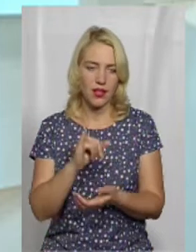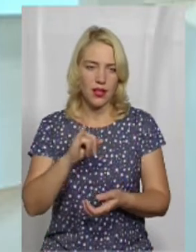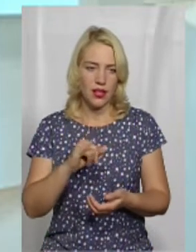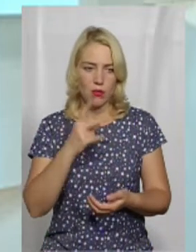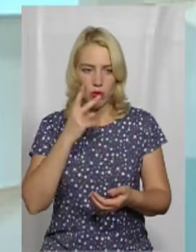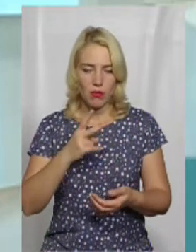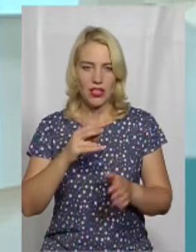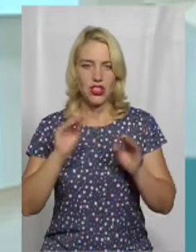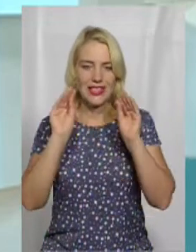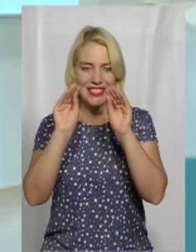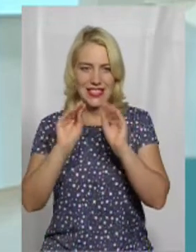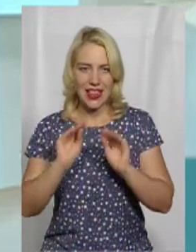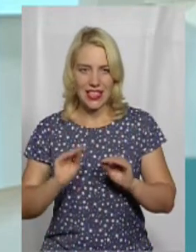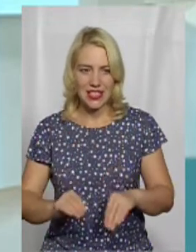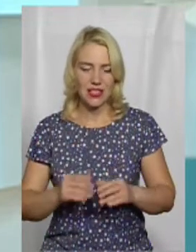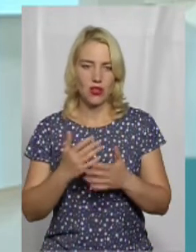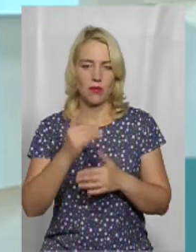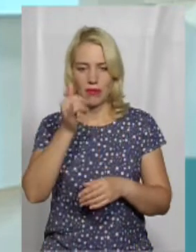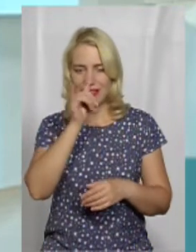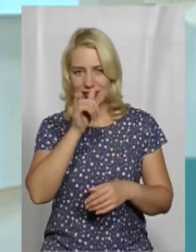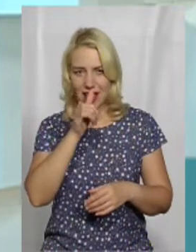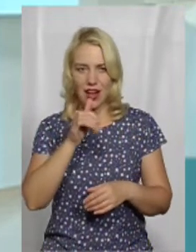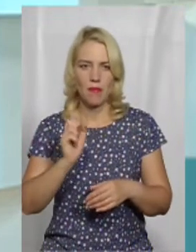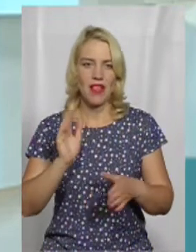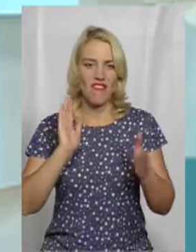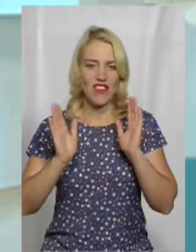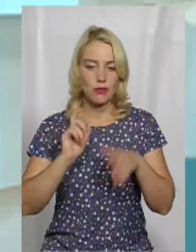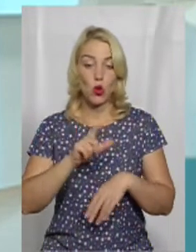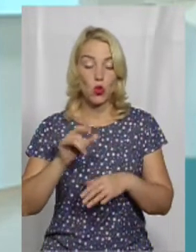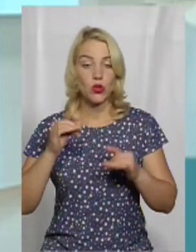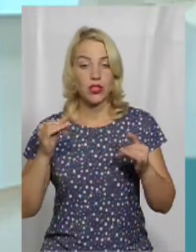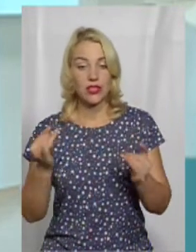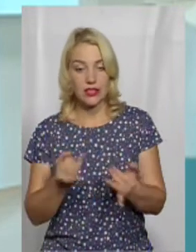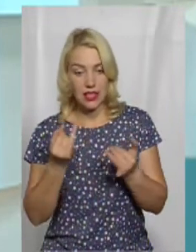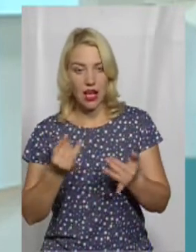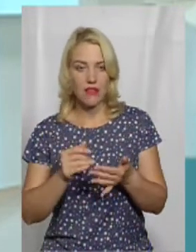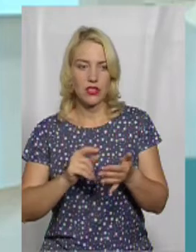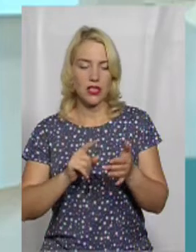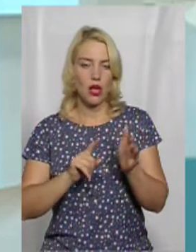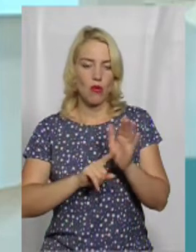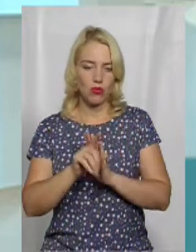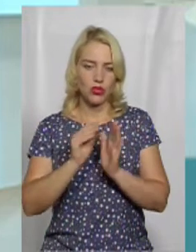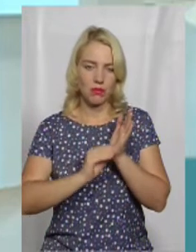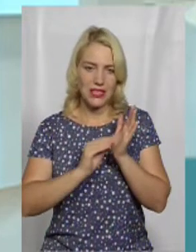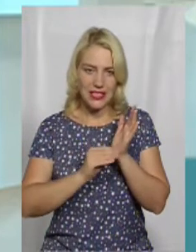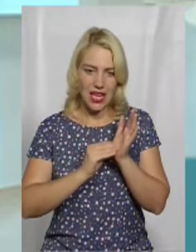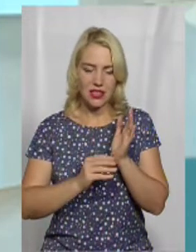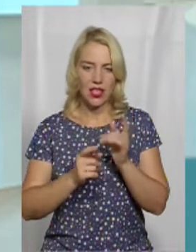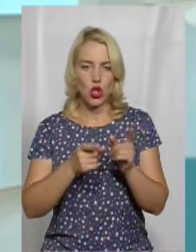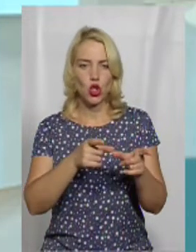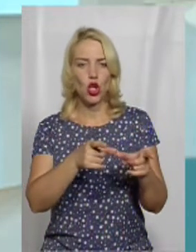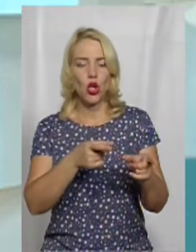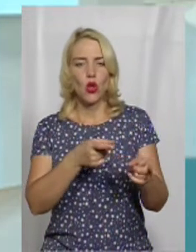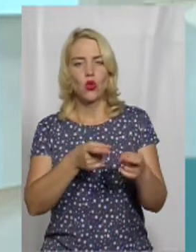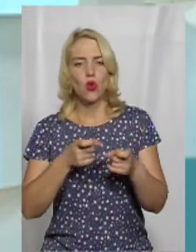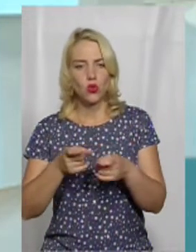статистику, певно, що там в же інстаграмі, там в фейсбуці, люди почали писати, цікавитись, долучатись. Тому основна ціль була досягнена. справді, там